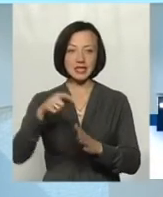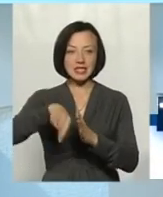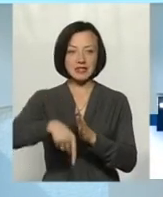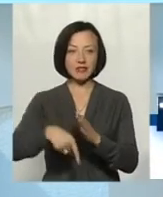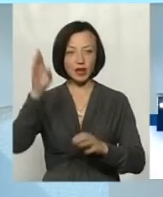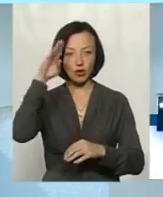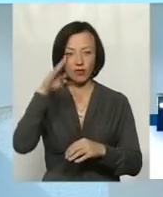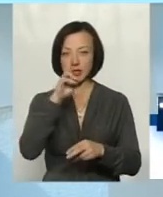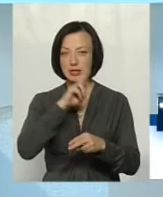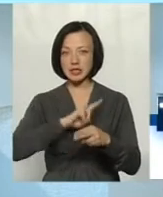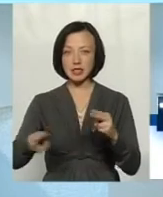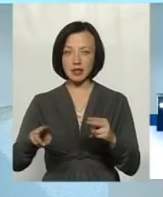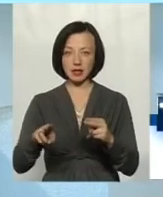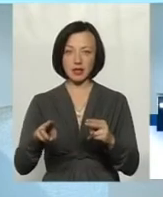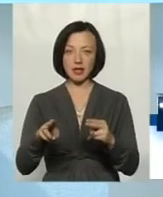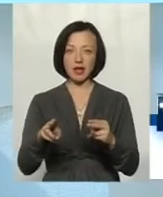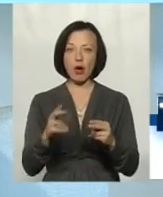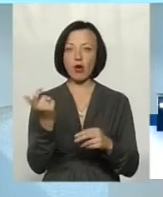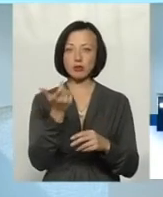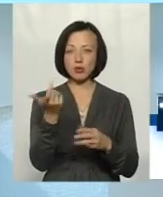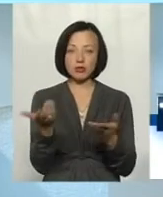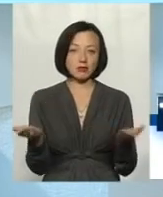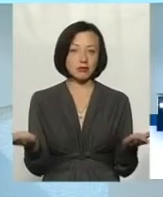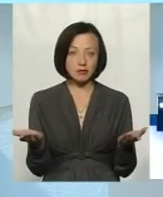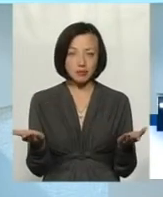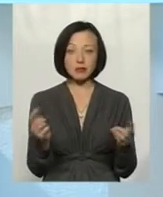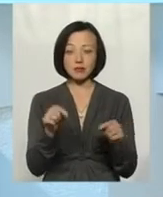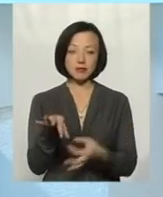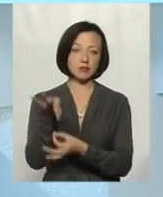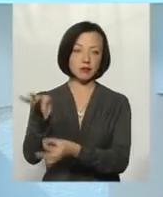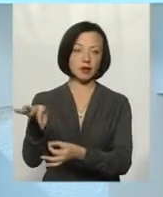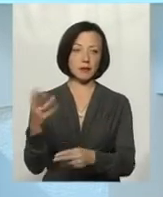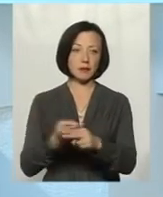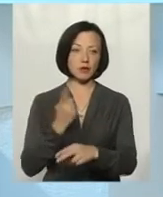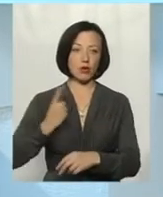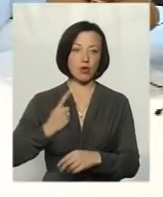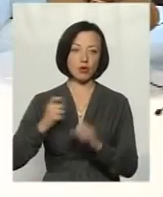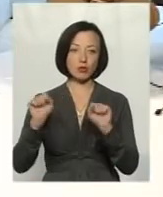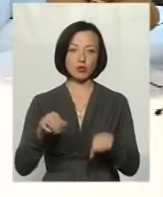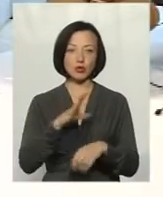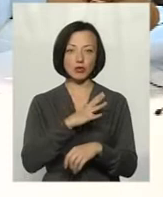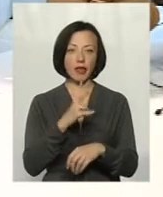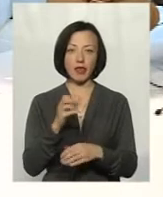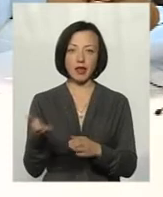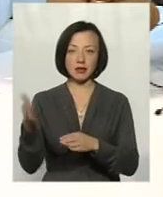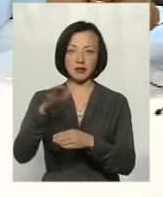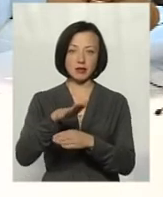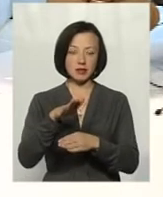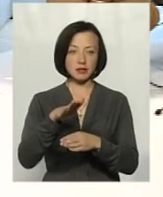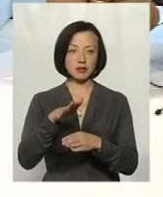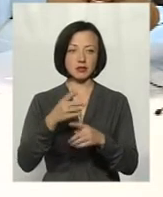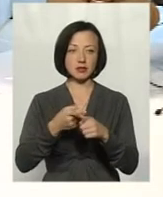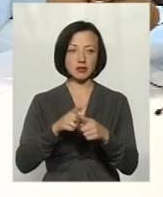вже зникли з суб'єкти сподарювання, які їх ісплуатували. І вони стоять без охорони, там може бути навіть не прикритий оголовок,